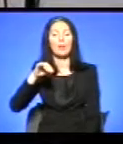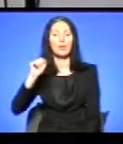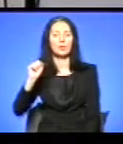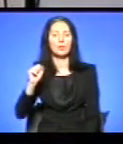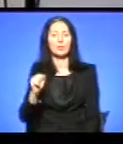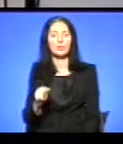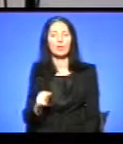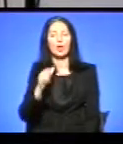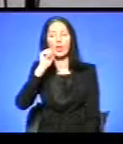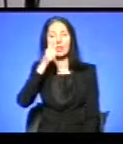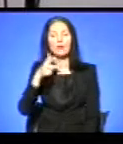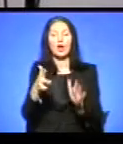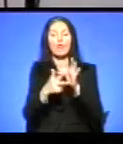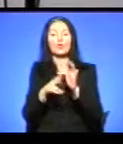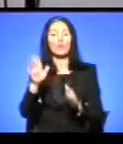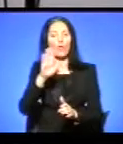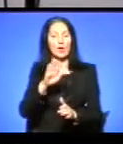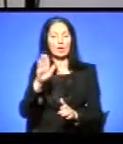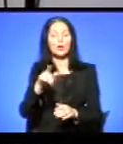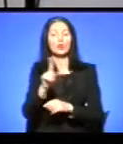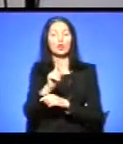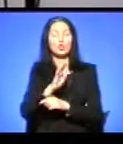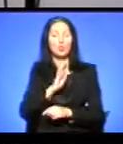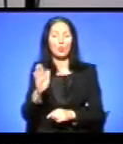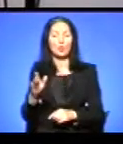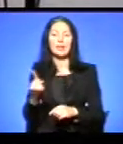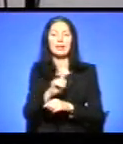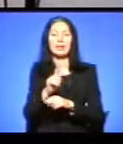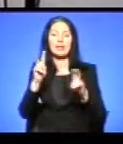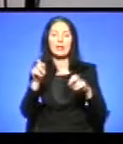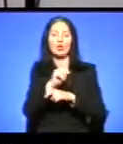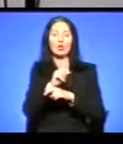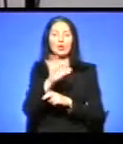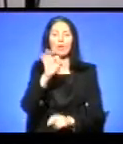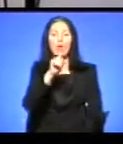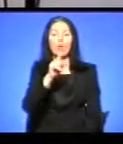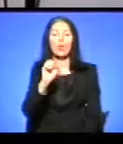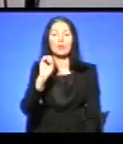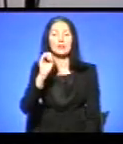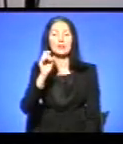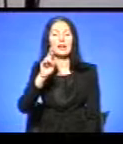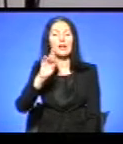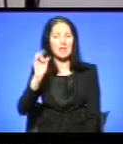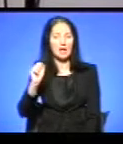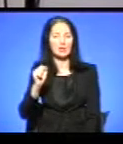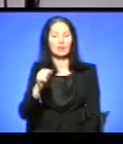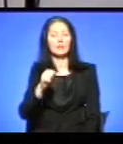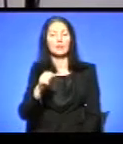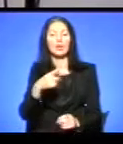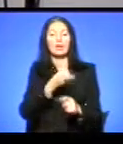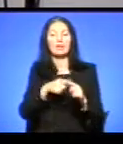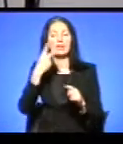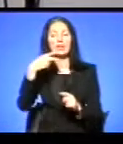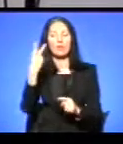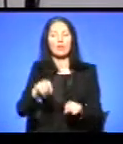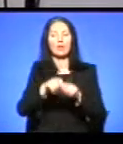І завтра, 8 вересня, у Тернополі відбудеться Тернопільська Озіряна-2018. Це 22-га відкрита першість